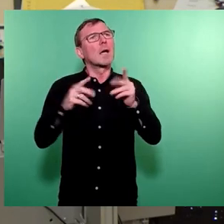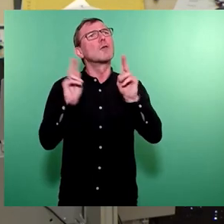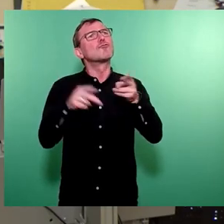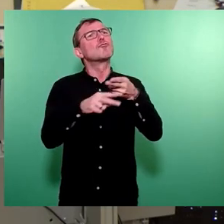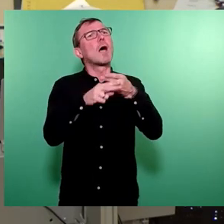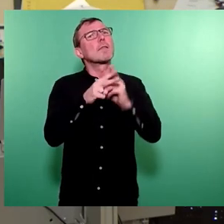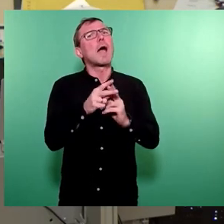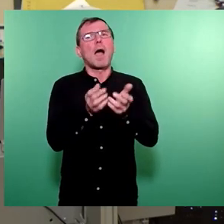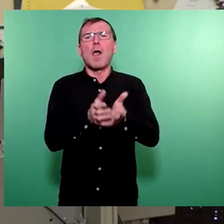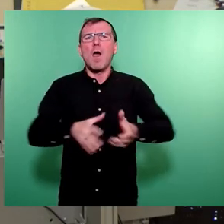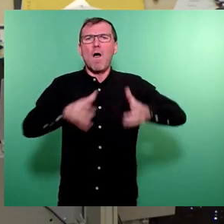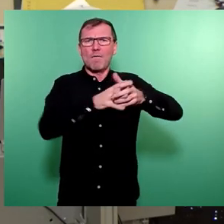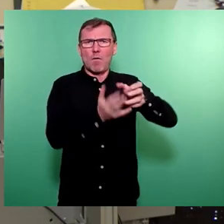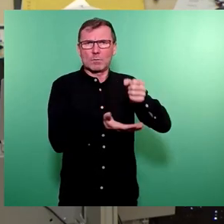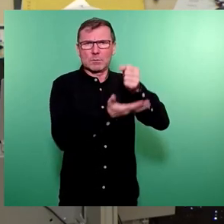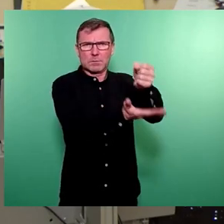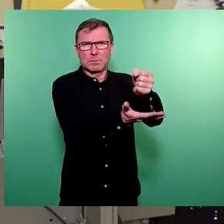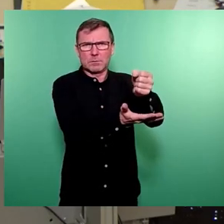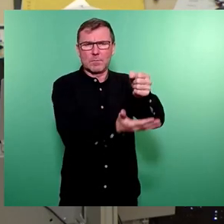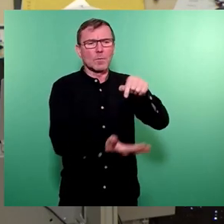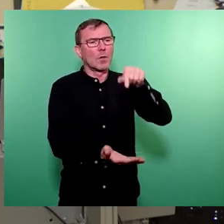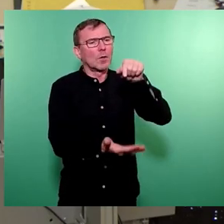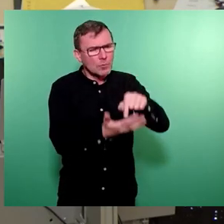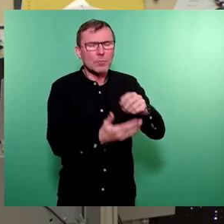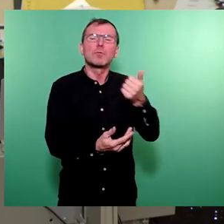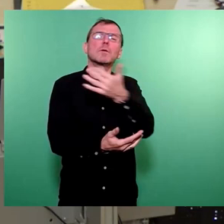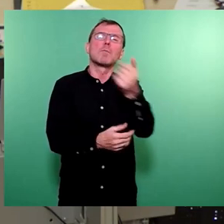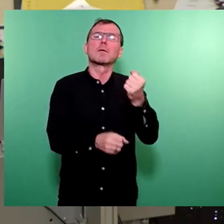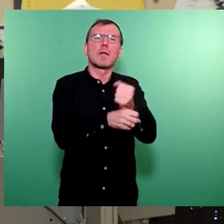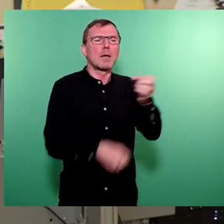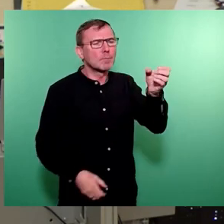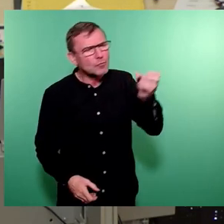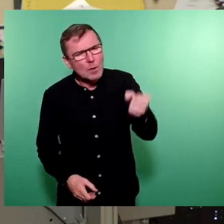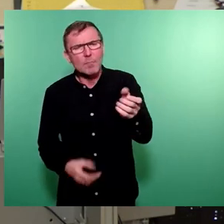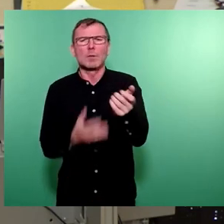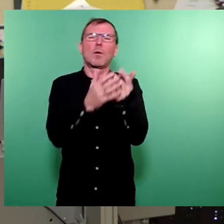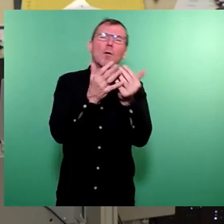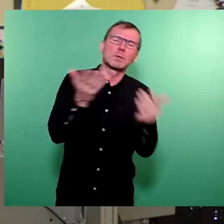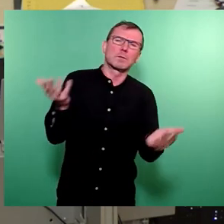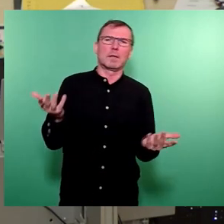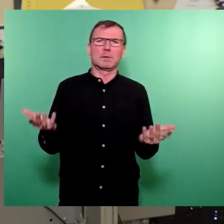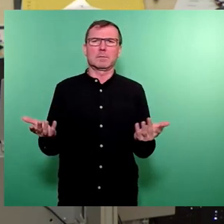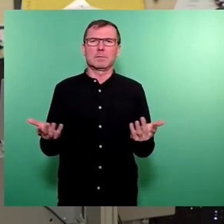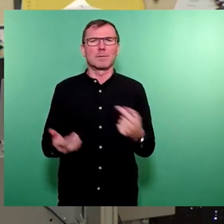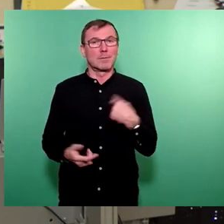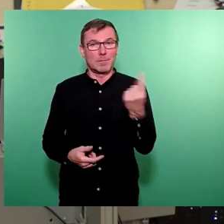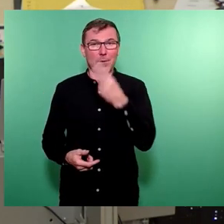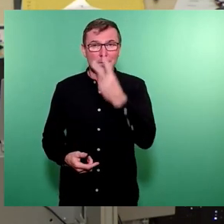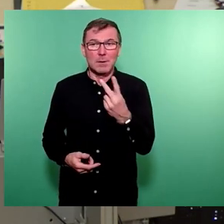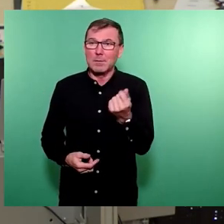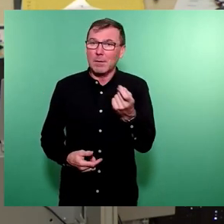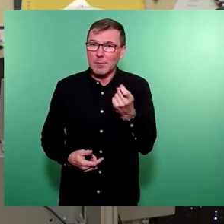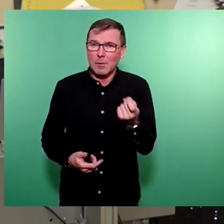gehen soll. Das heißt, dort wird wieder jemand beschäftigt und so weiter. Und wir werden sehen, was sich daraus